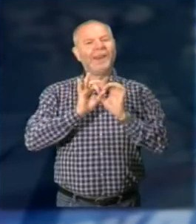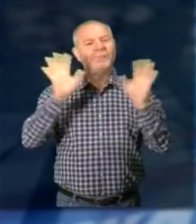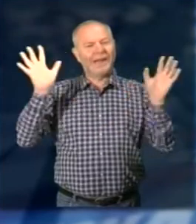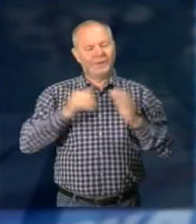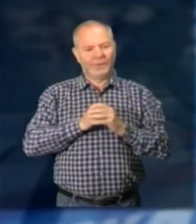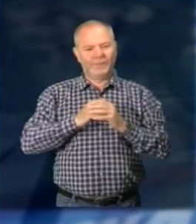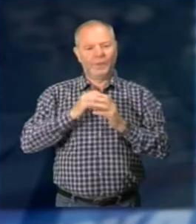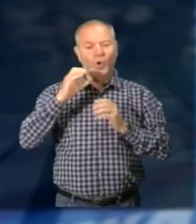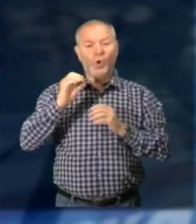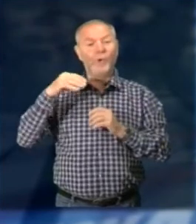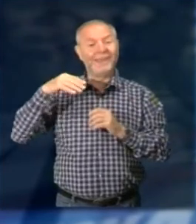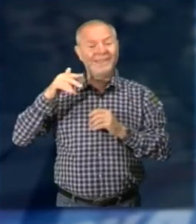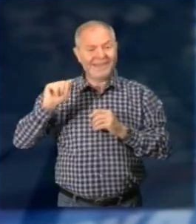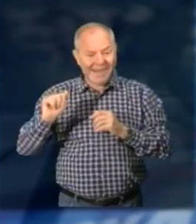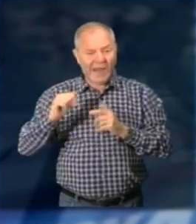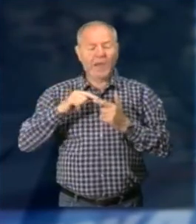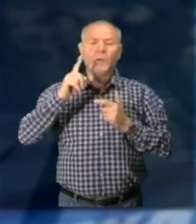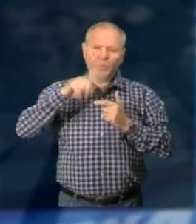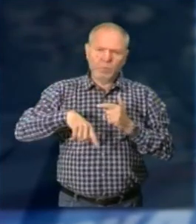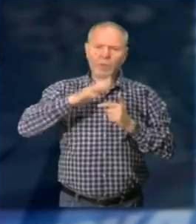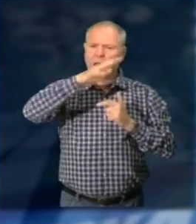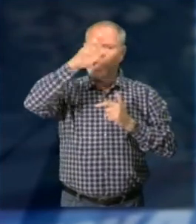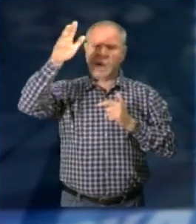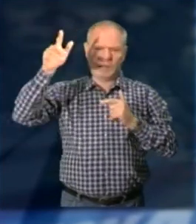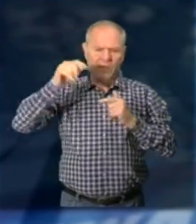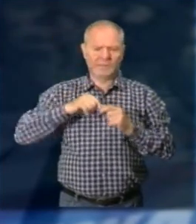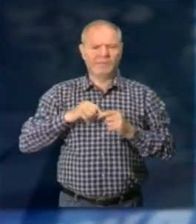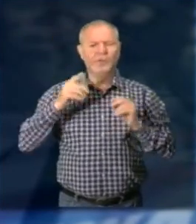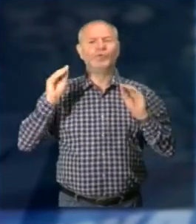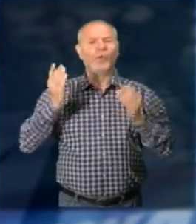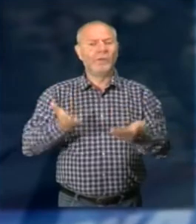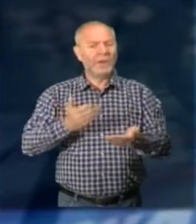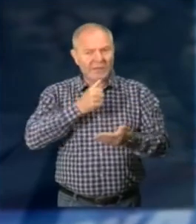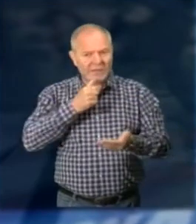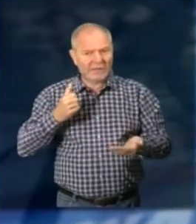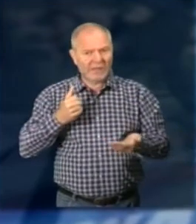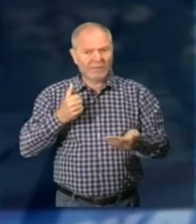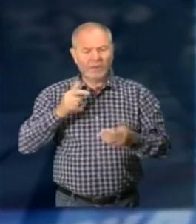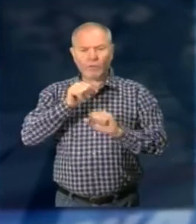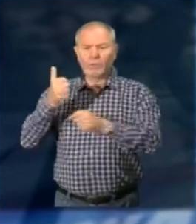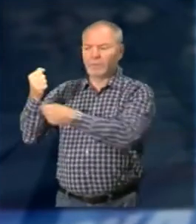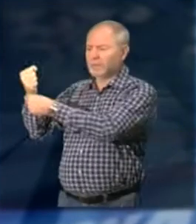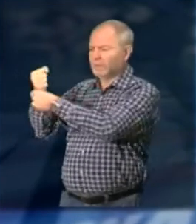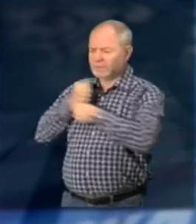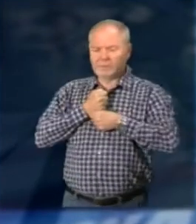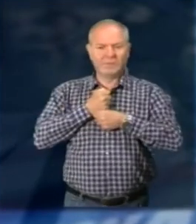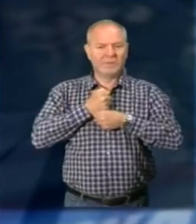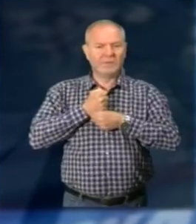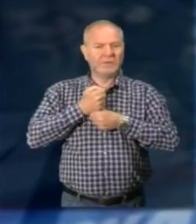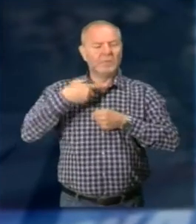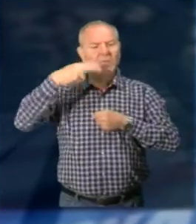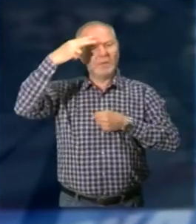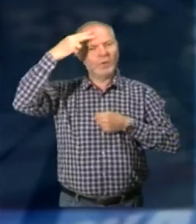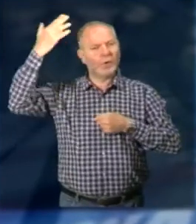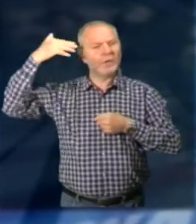questo caso ma non solo In tutte le piazze è stato sottolineato il ruolo delle giovani generazioni Che raccolgono il testimone, la memoria e i valori di chi ha